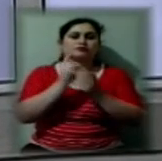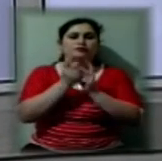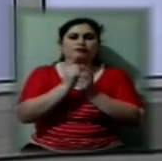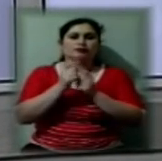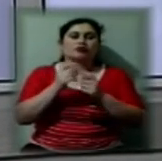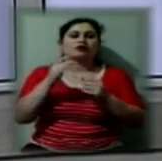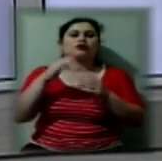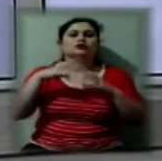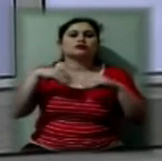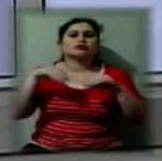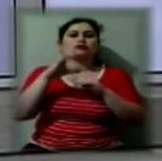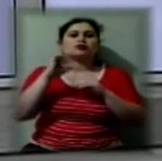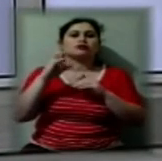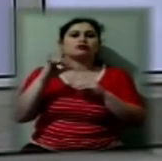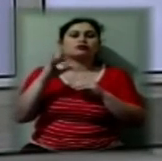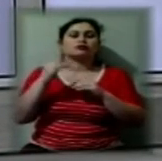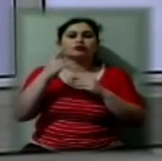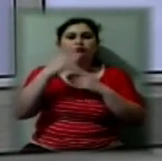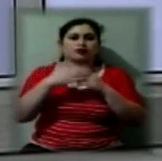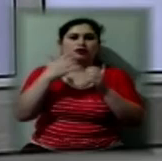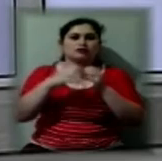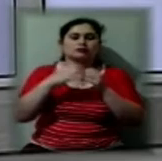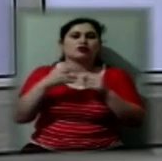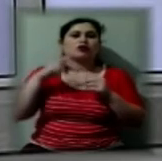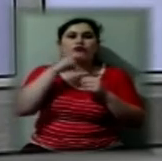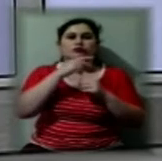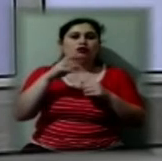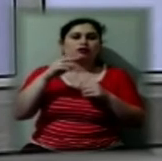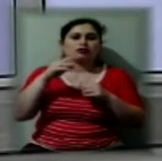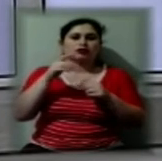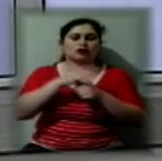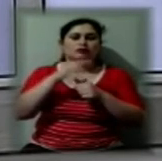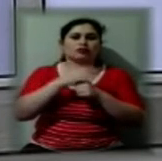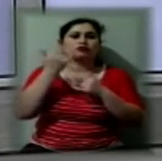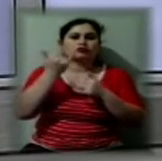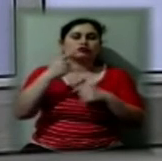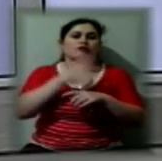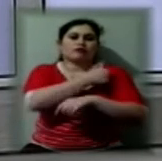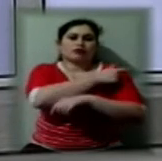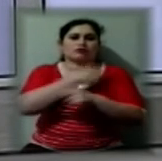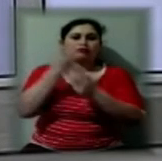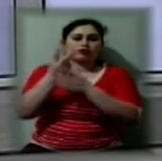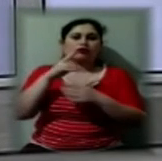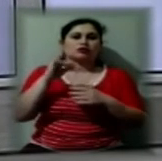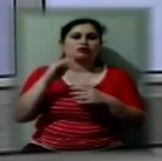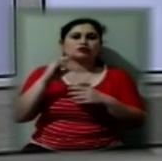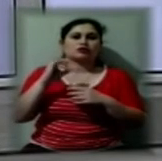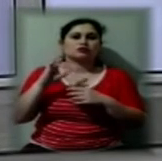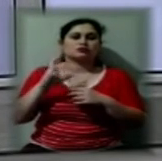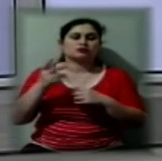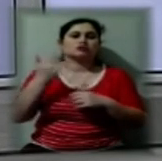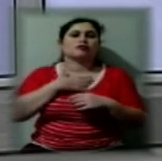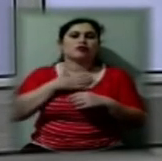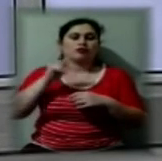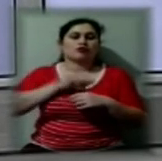Антонівки, що у передмісті Херсона, отруділася грибами. Наразі люди перебувають в лікарні імені Лучанського. Там працює Оксана Хлєбус.